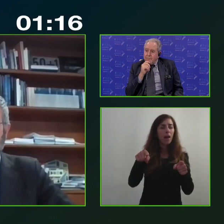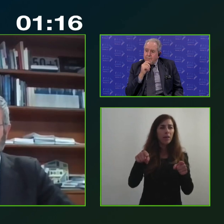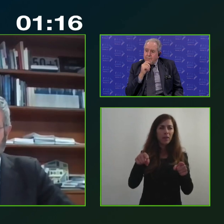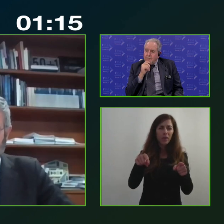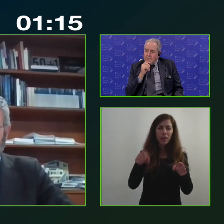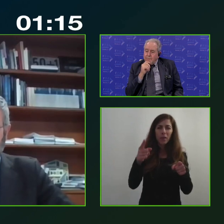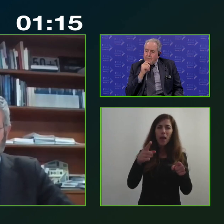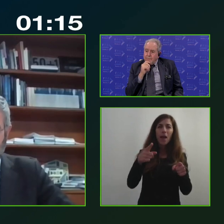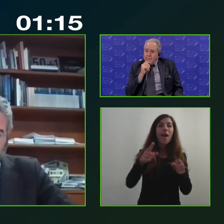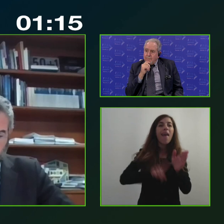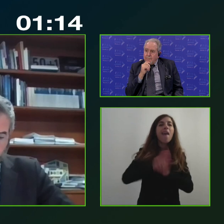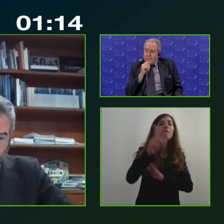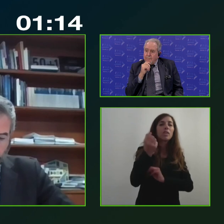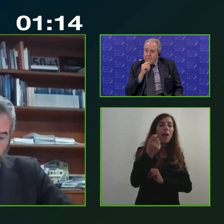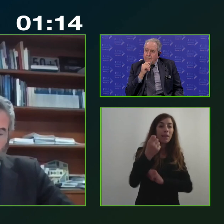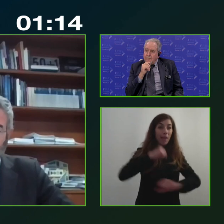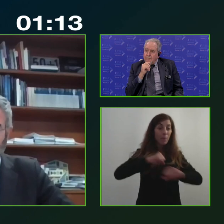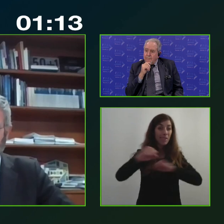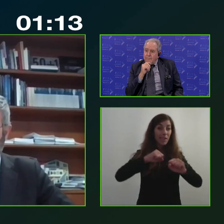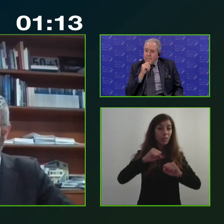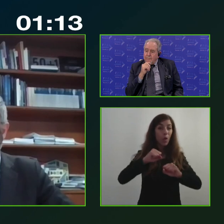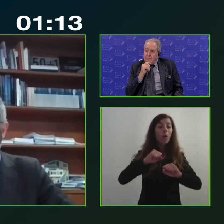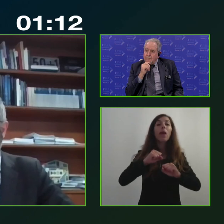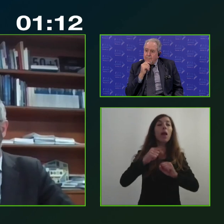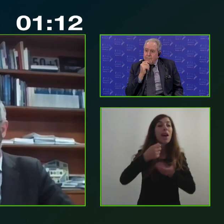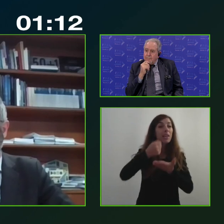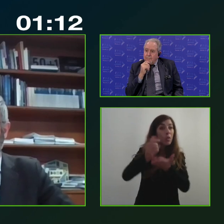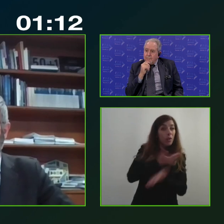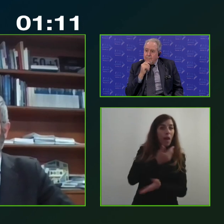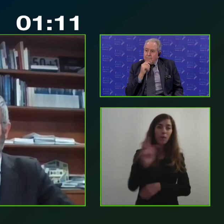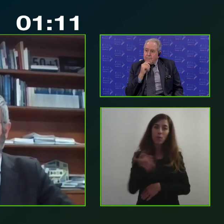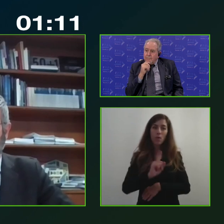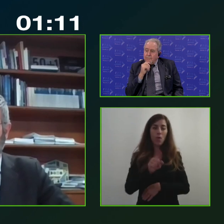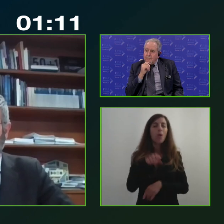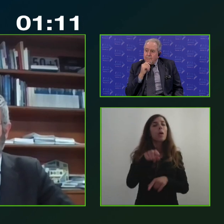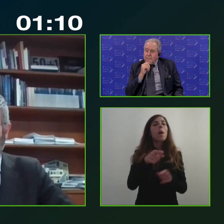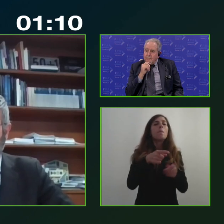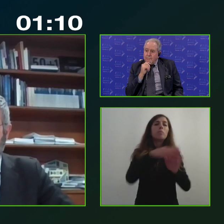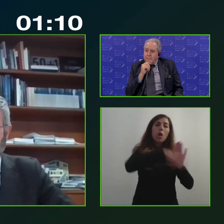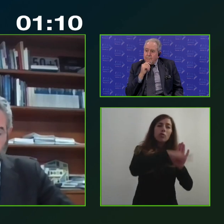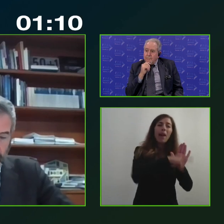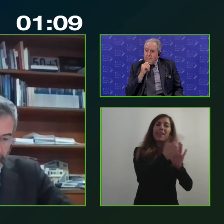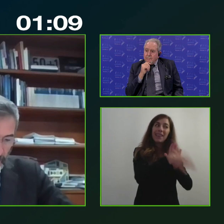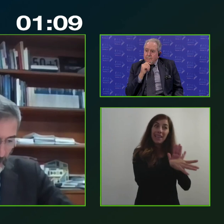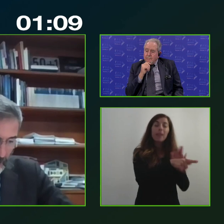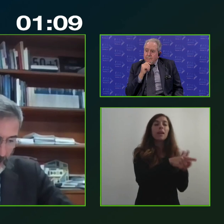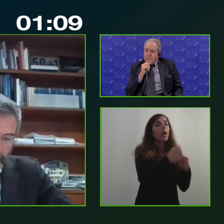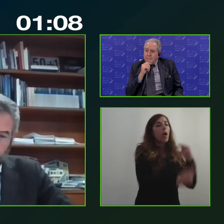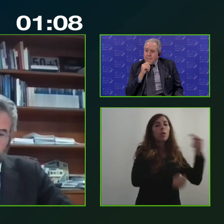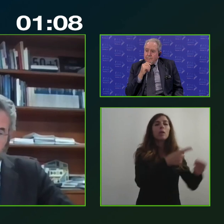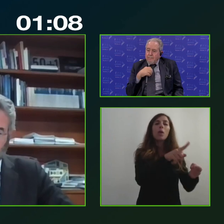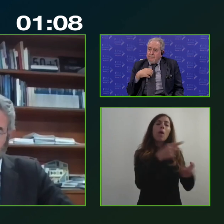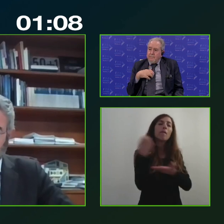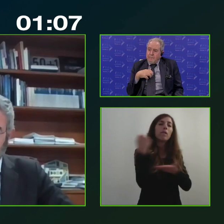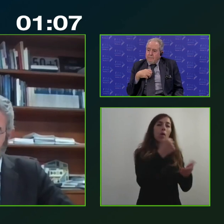'amministrazione perché tutti i progetti continueranno comunque con risorse nazionali e questo ha testimonianza del fatto che per noi questa azione è